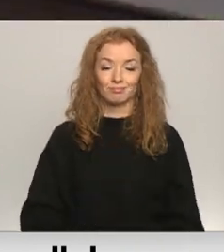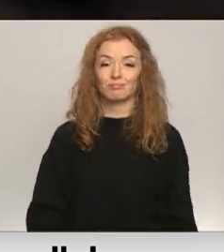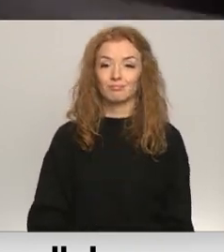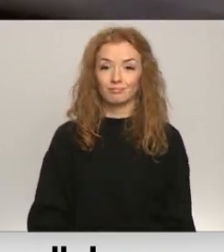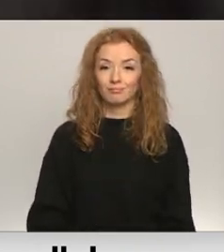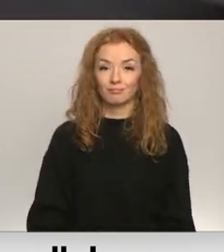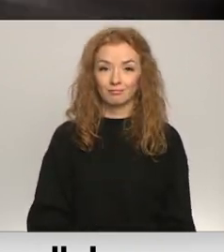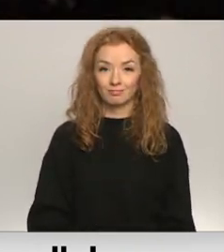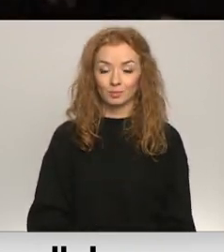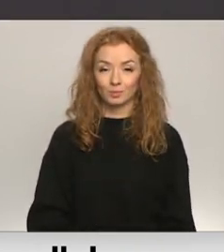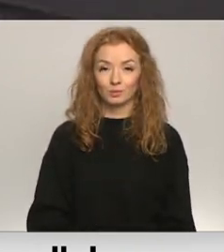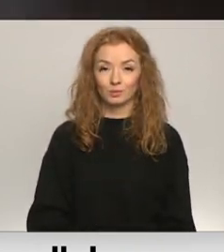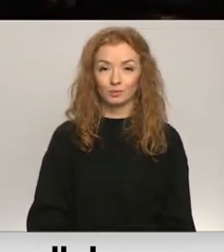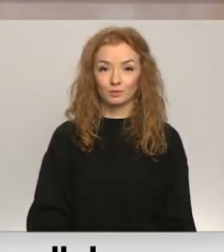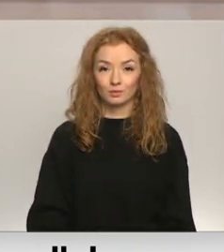Kazīns, Latvijas televīzija.